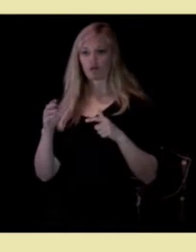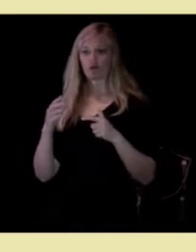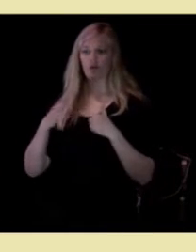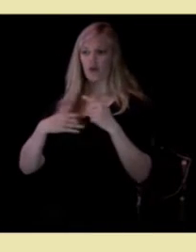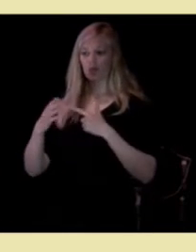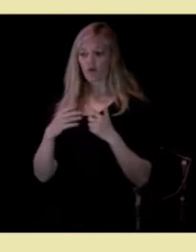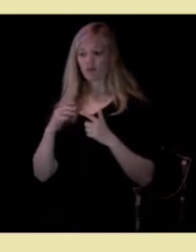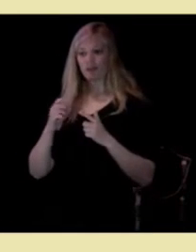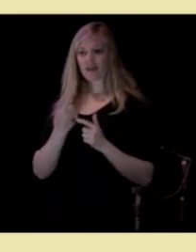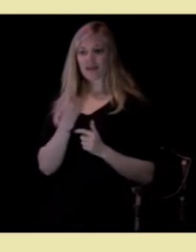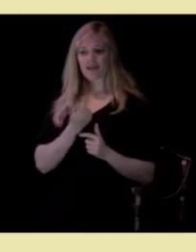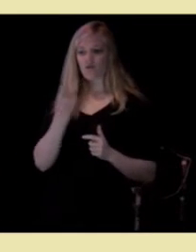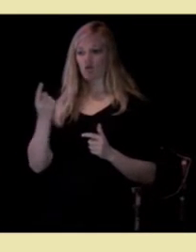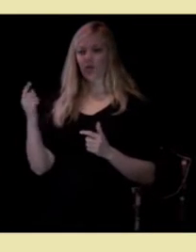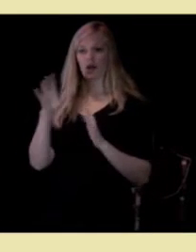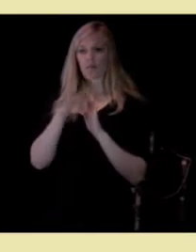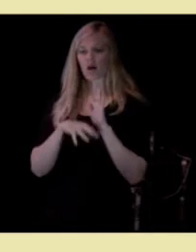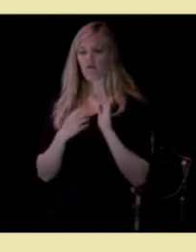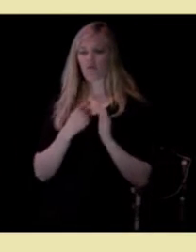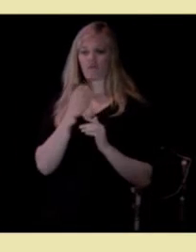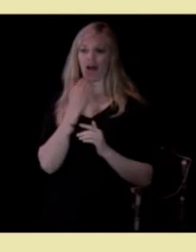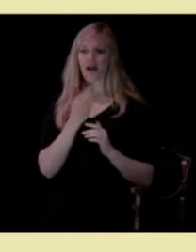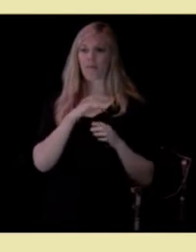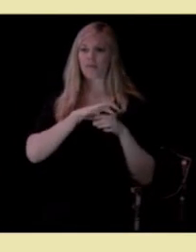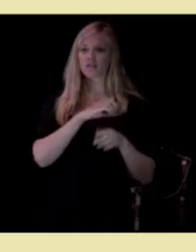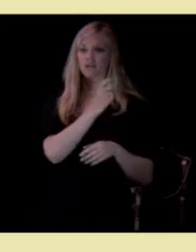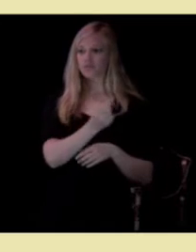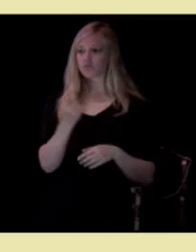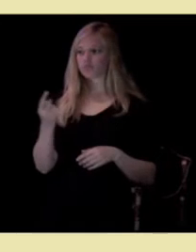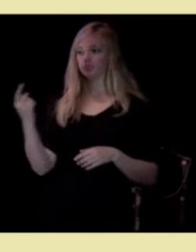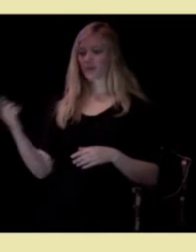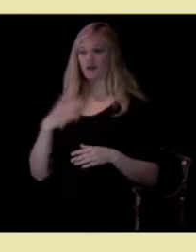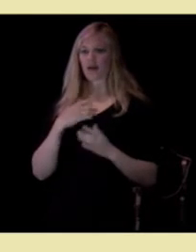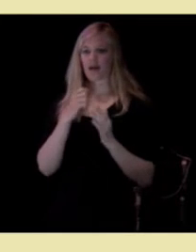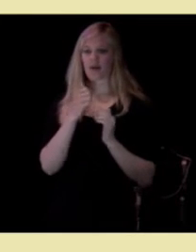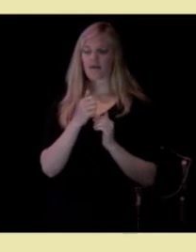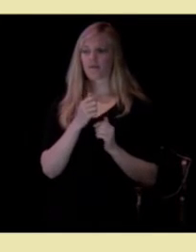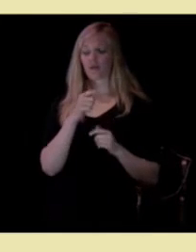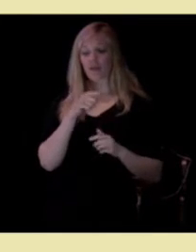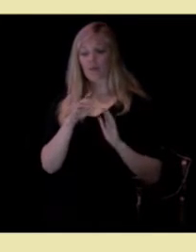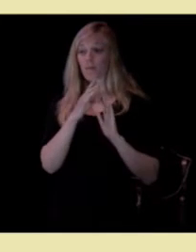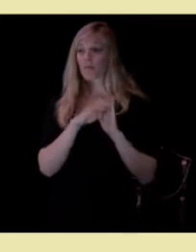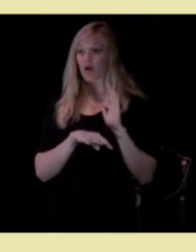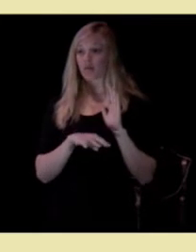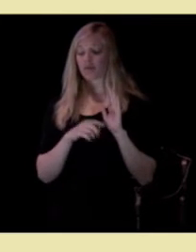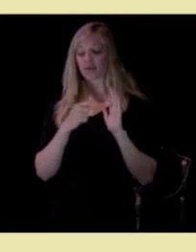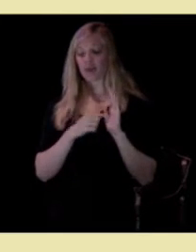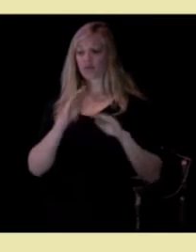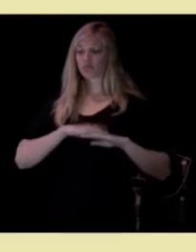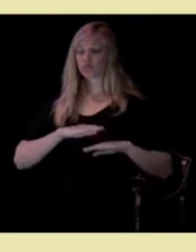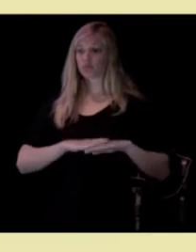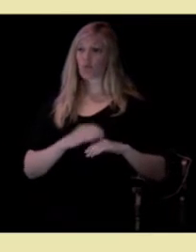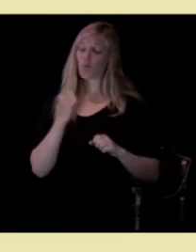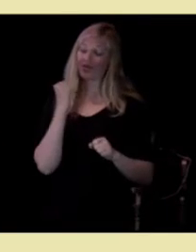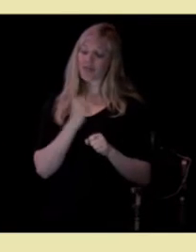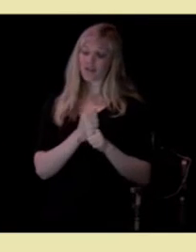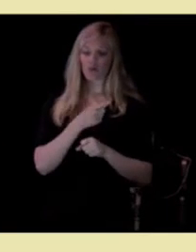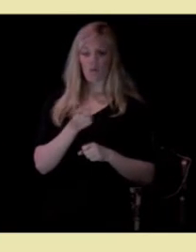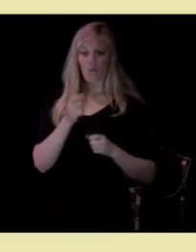individuell plan for hver pasient. Og den planen den er basert på nettopp